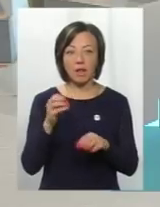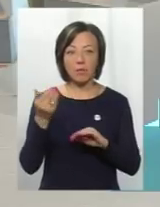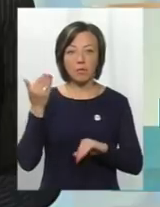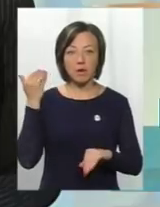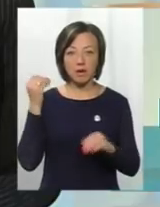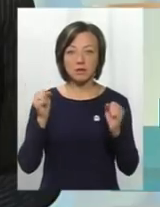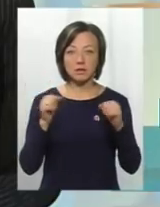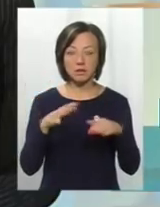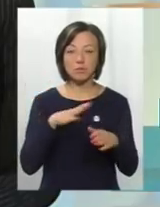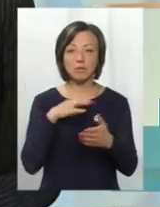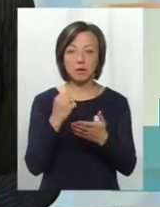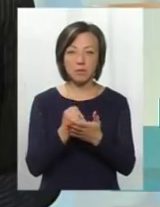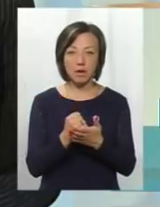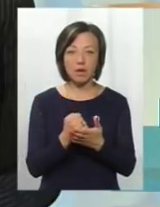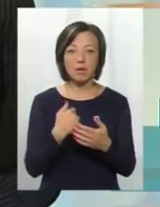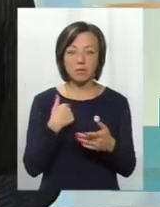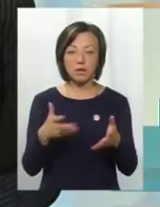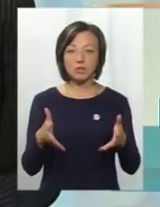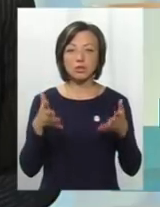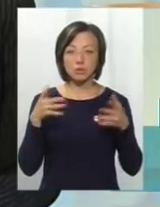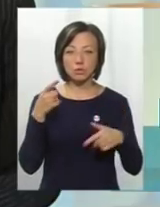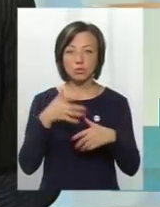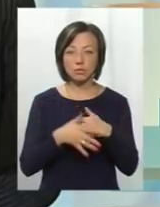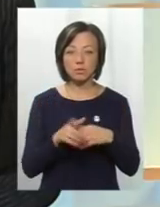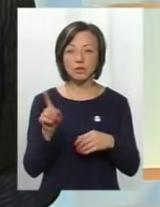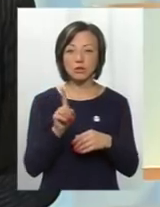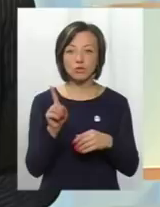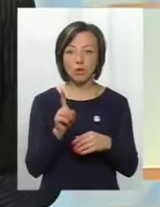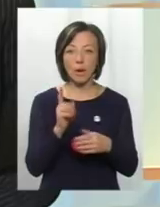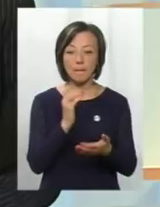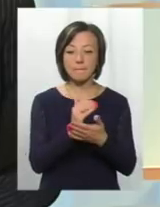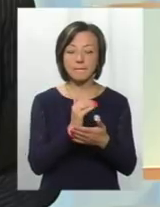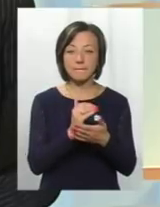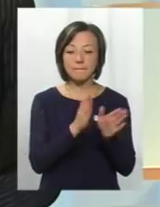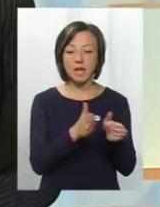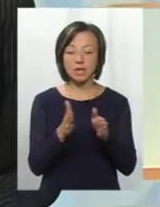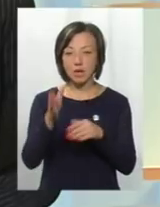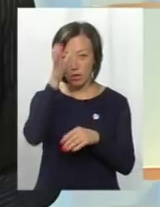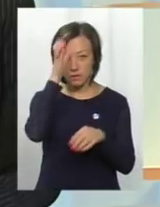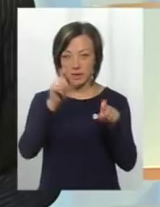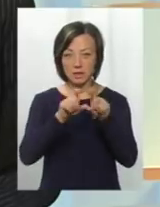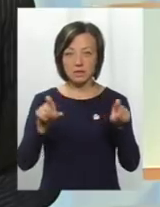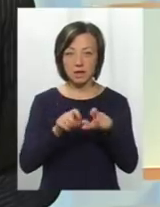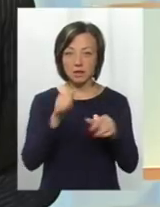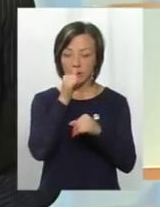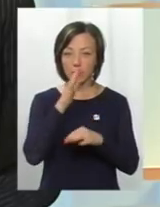скликання приймали. Але ми маємо чітко зрозуміти, що мережа освітніх закладів не може бути